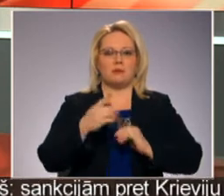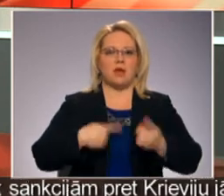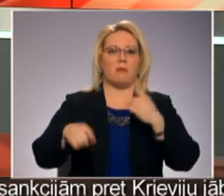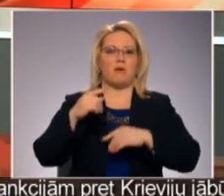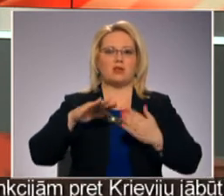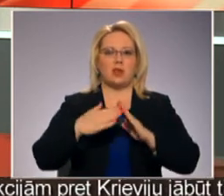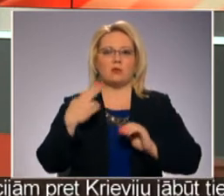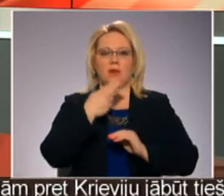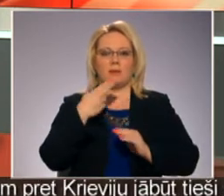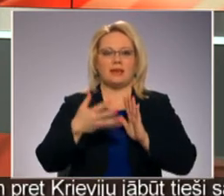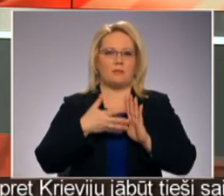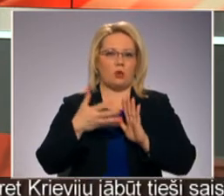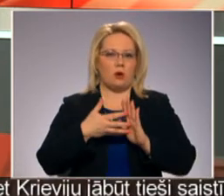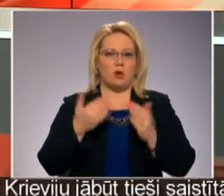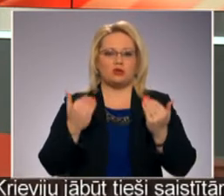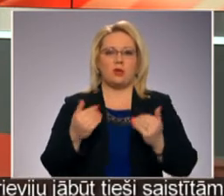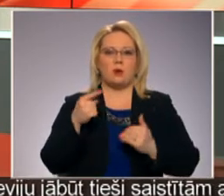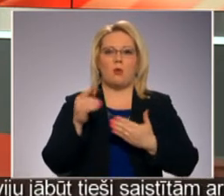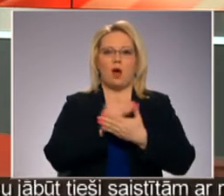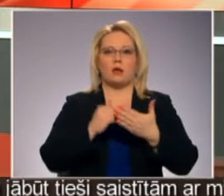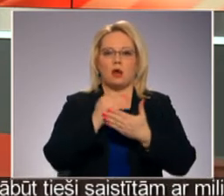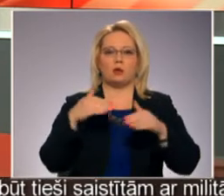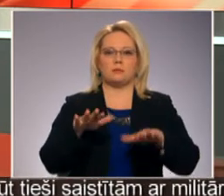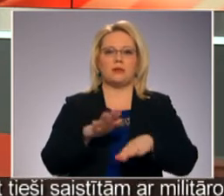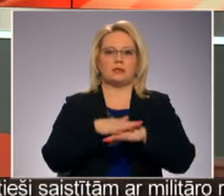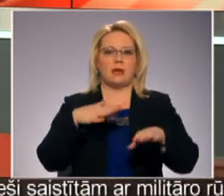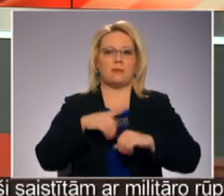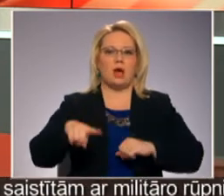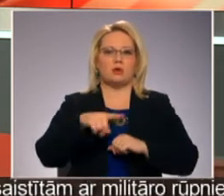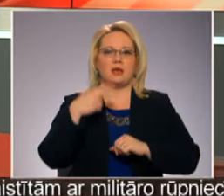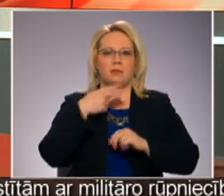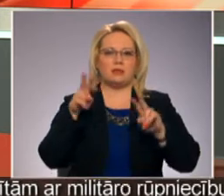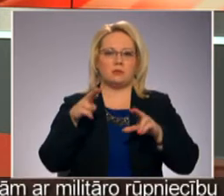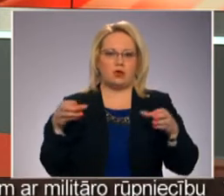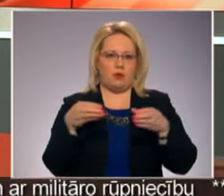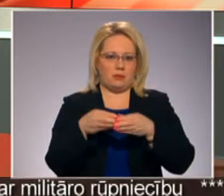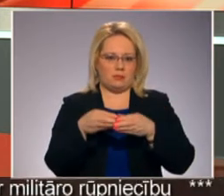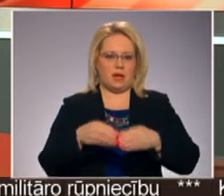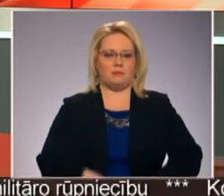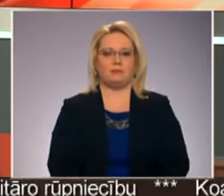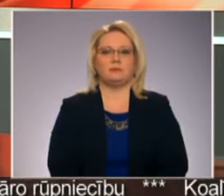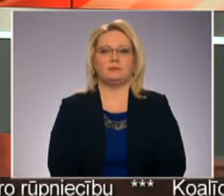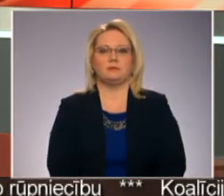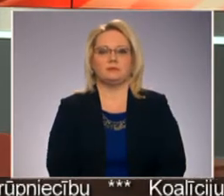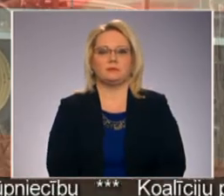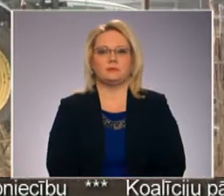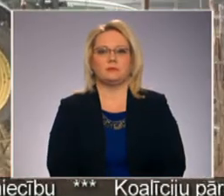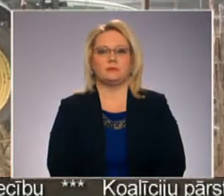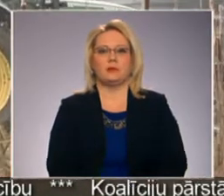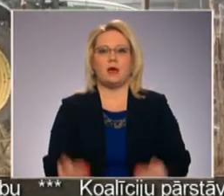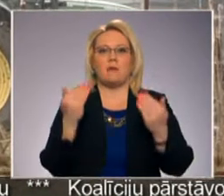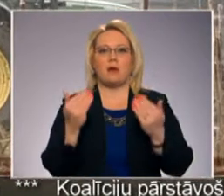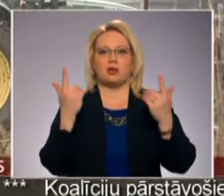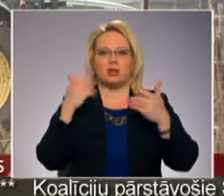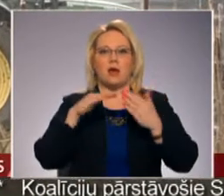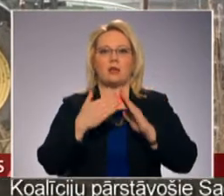lauksaimniecībā izmantojumās. Šodien pa to atkārtot sprieda Sējams tālu saimniecības komisija un vairāk stāstumāja Migla. Pašlaik